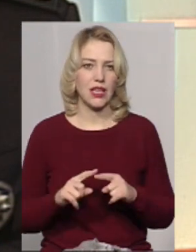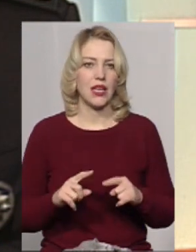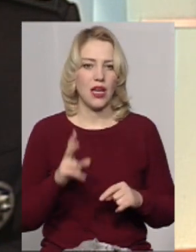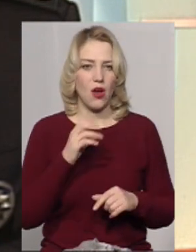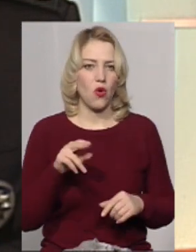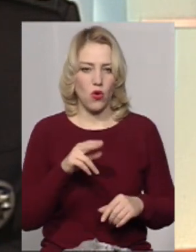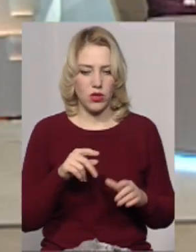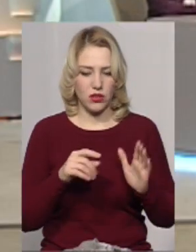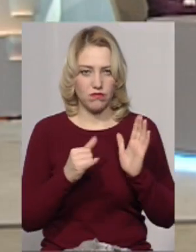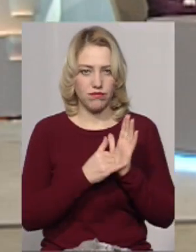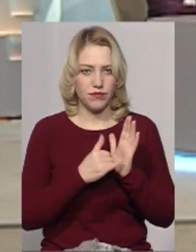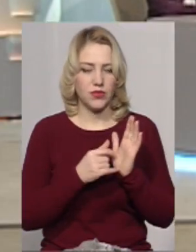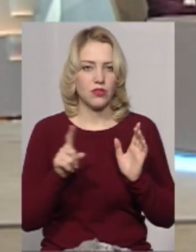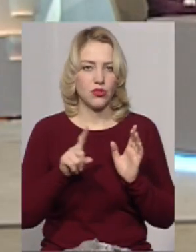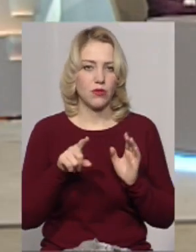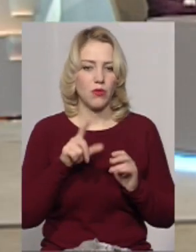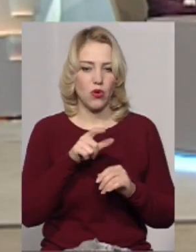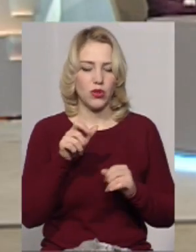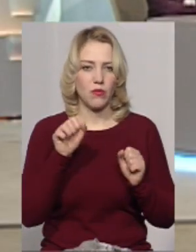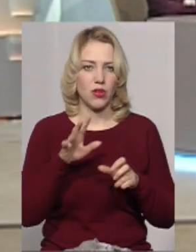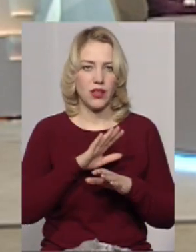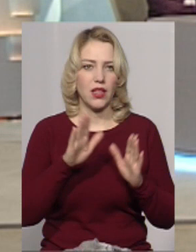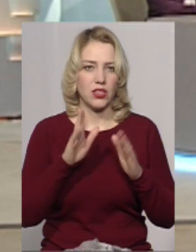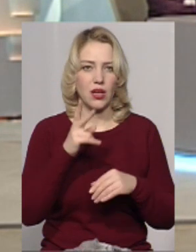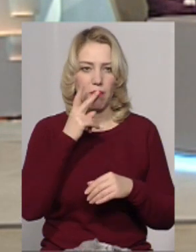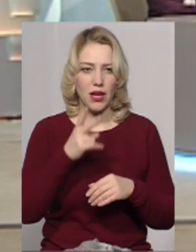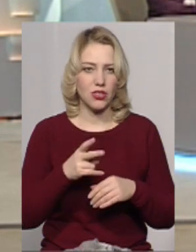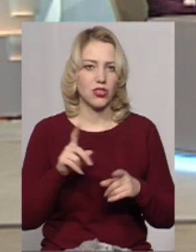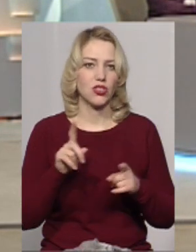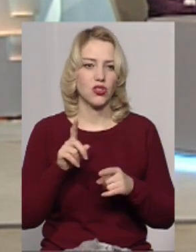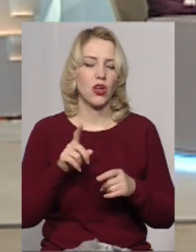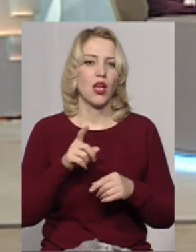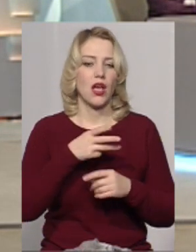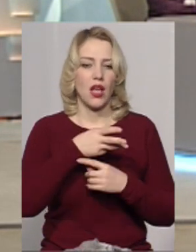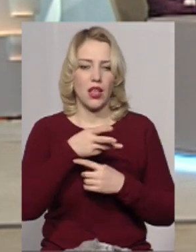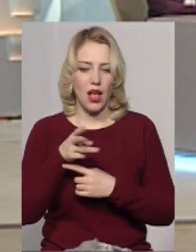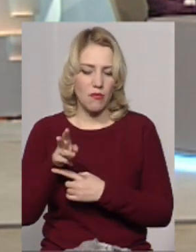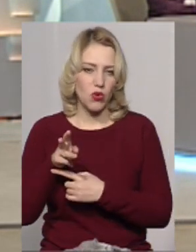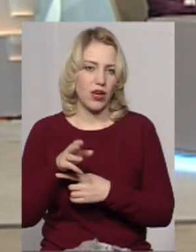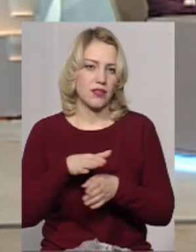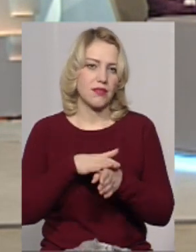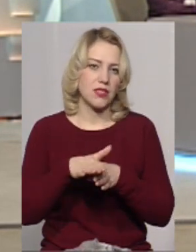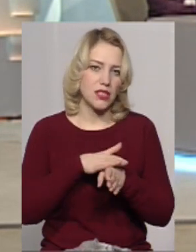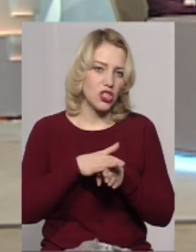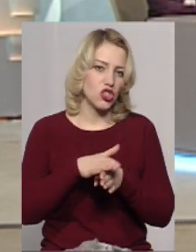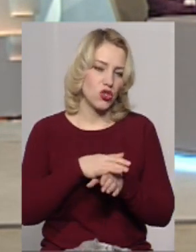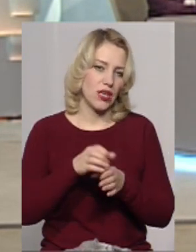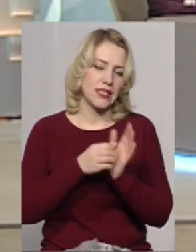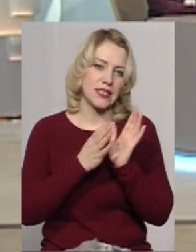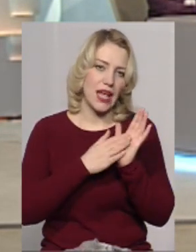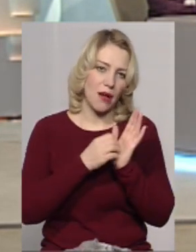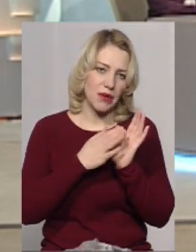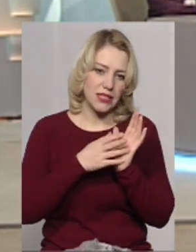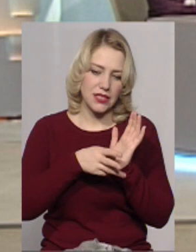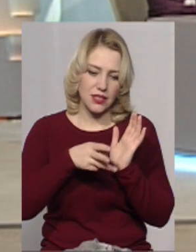кодами, для того, щоб люди могли не лише бачити, що камера здійснює запис чи